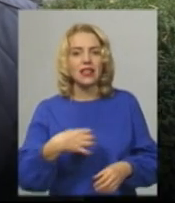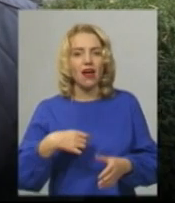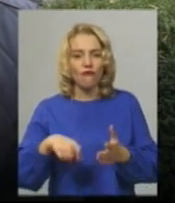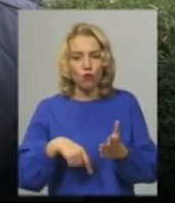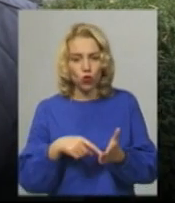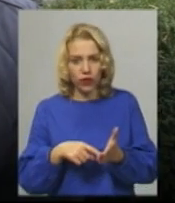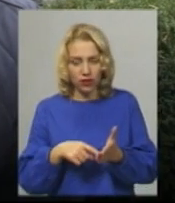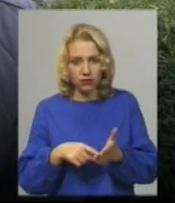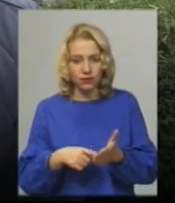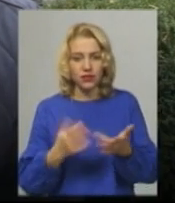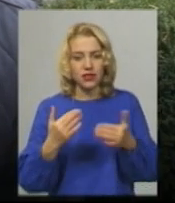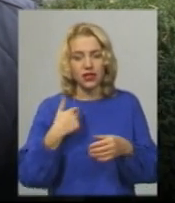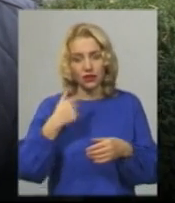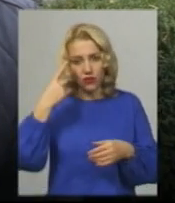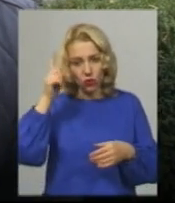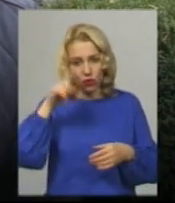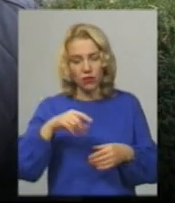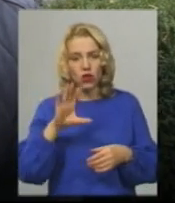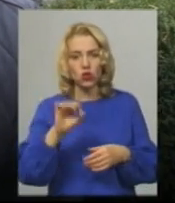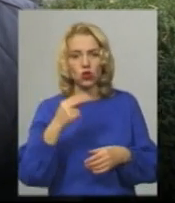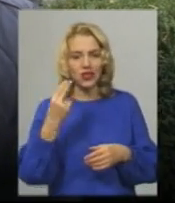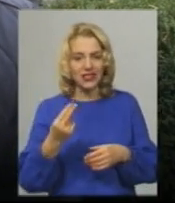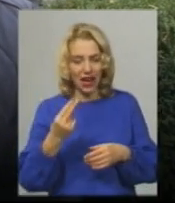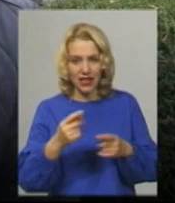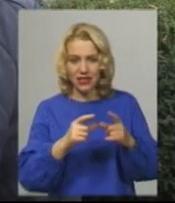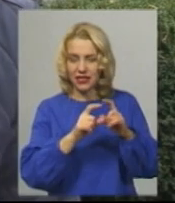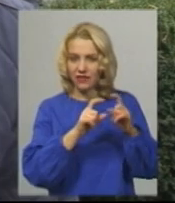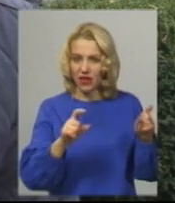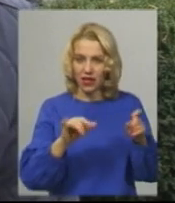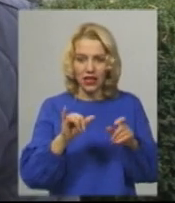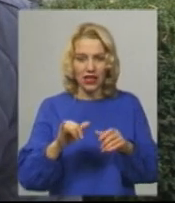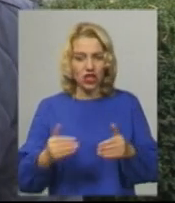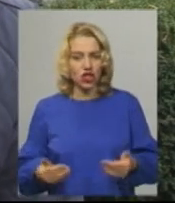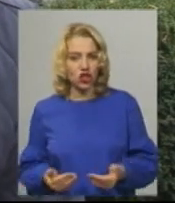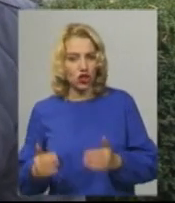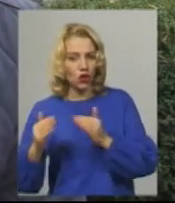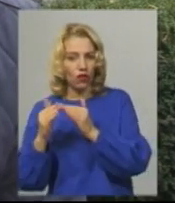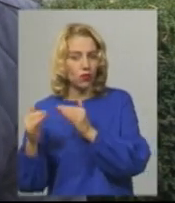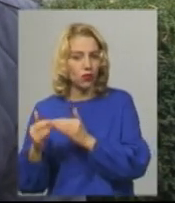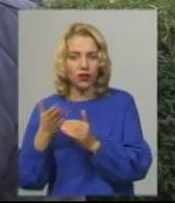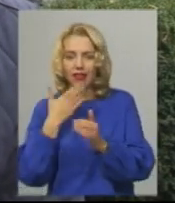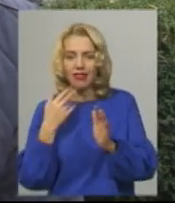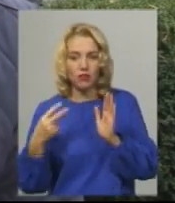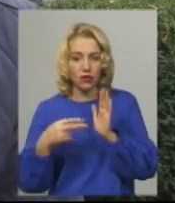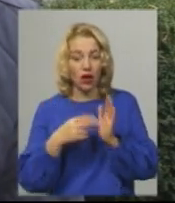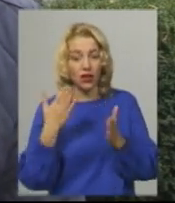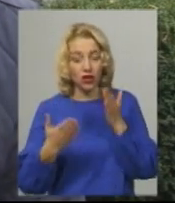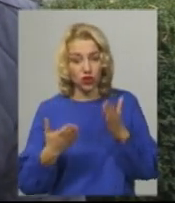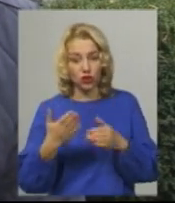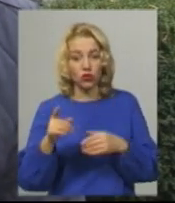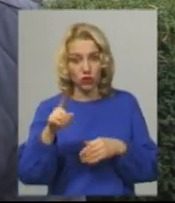відомо, ні соціальна сфера не підключена, ні житловий фонд. Хоча, якщо зараз температура буде